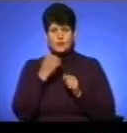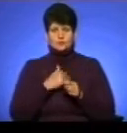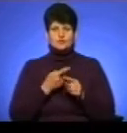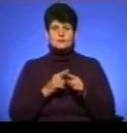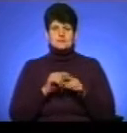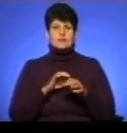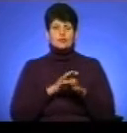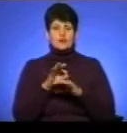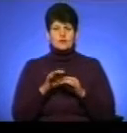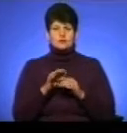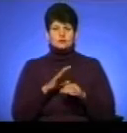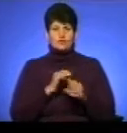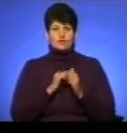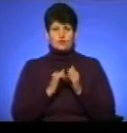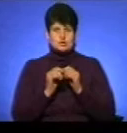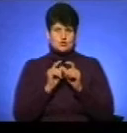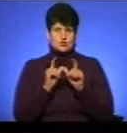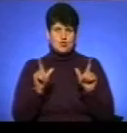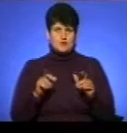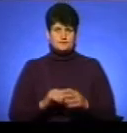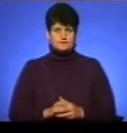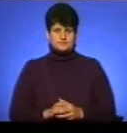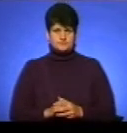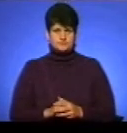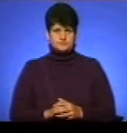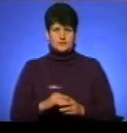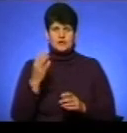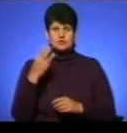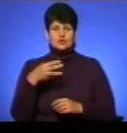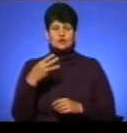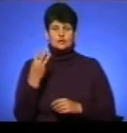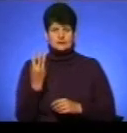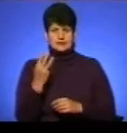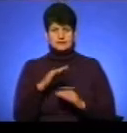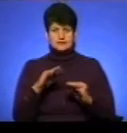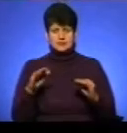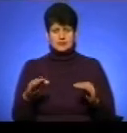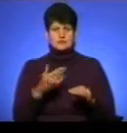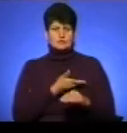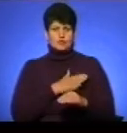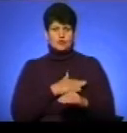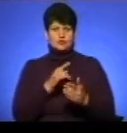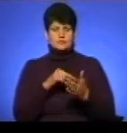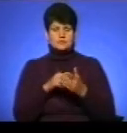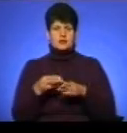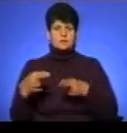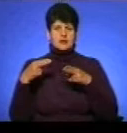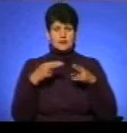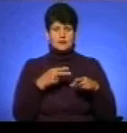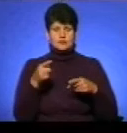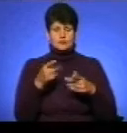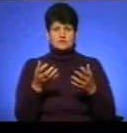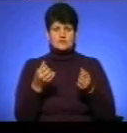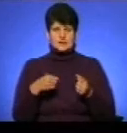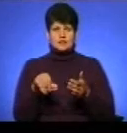діяв в кожній школі. 43 учні з польського міста Хожува приїхали до Тернополя, щоб взяти участь у